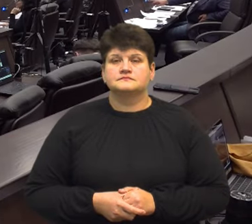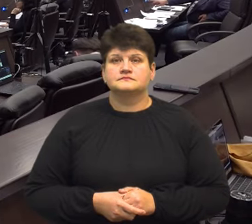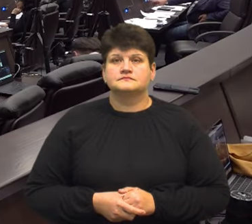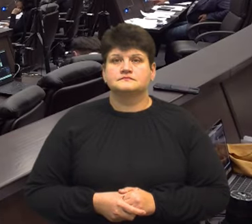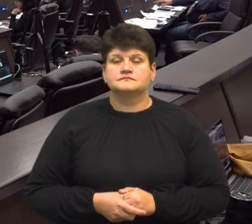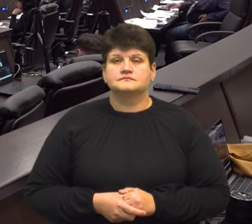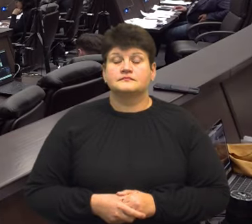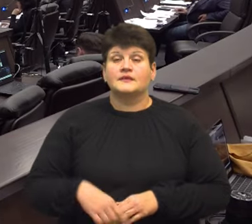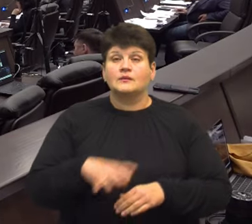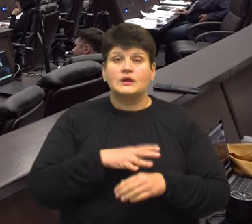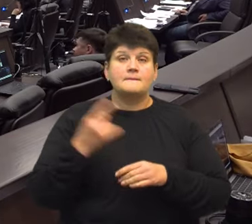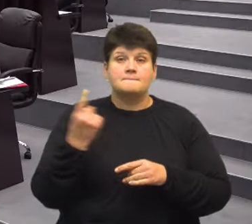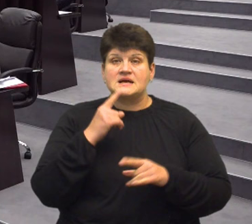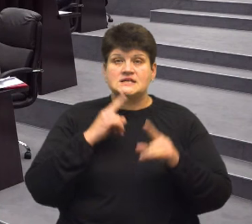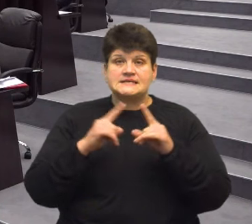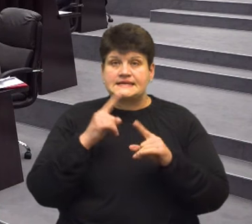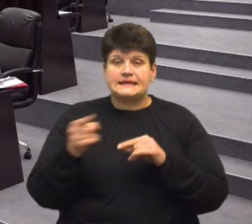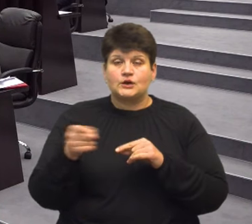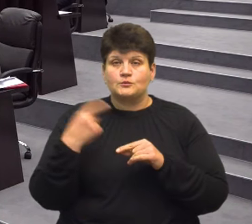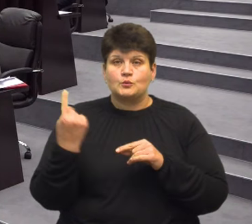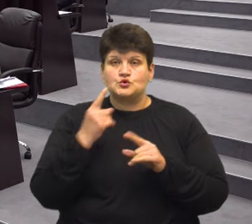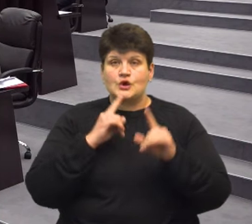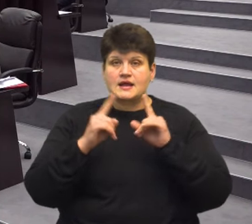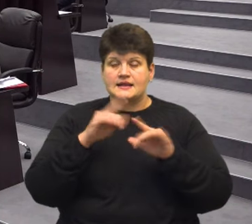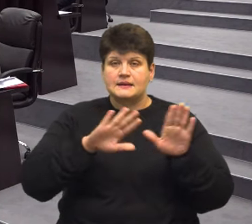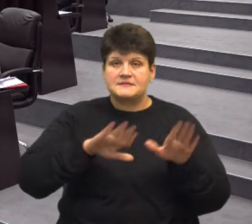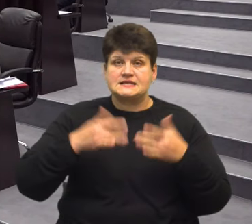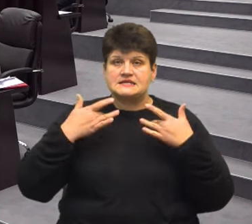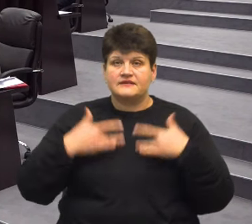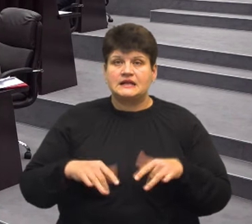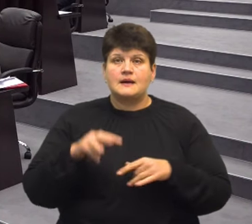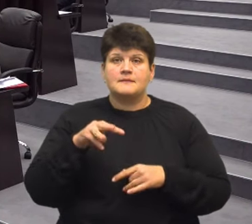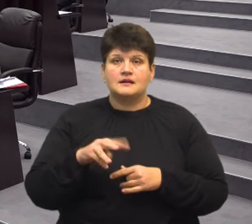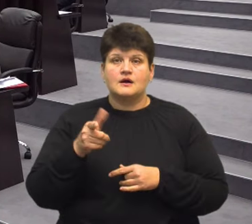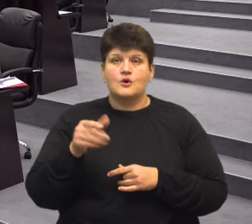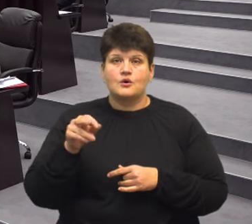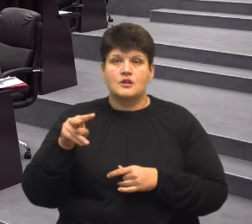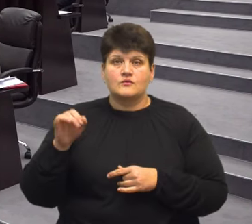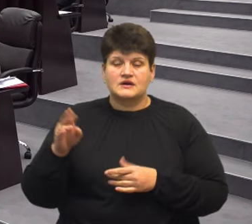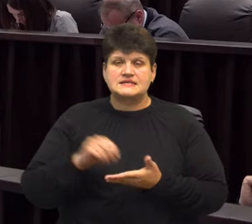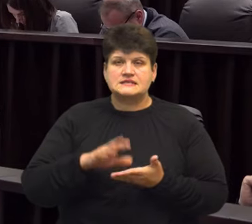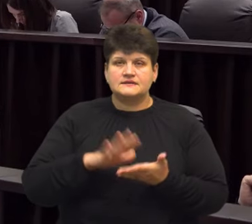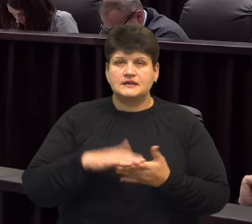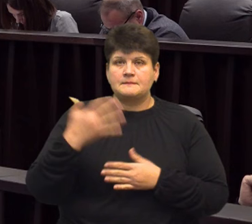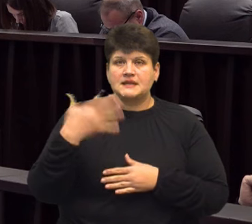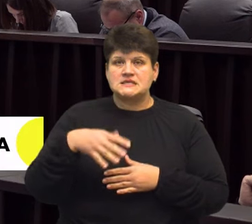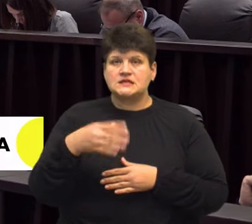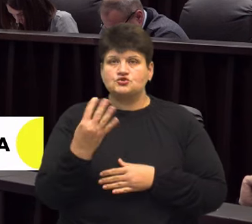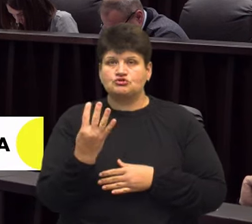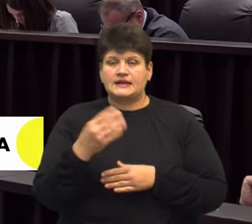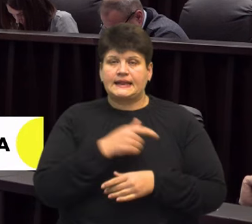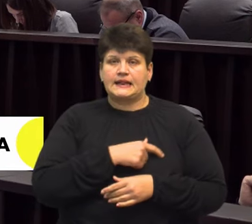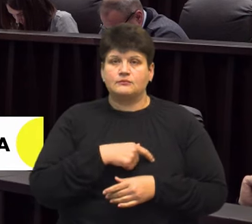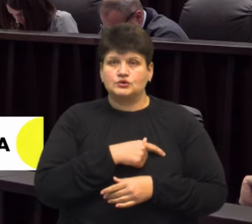Відбулася перша сесія Тернопільської обласної ради після звільнення Михайла Головка. Зареєструвалися 54 депутати.